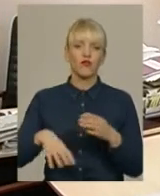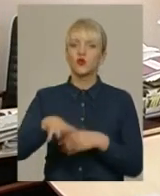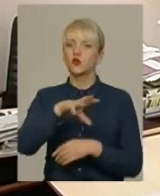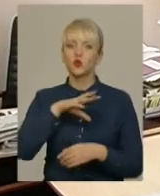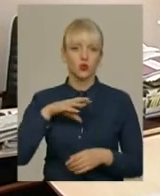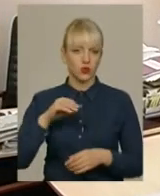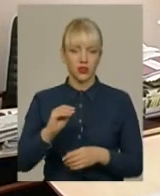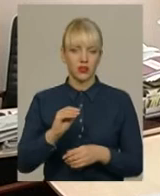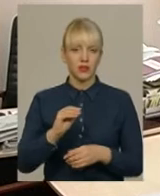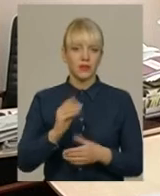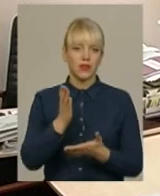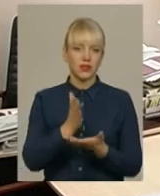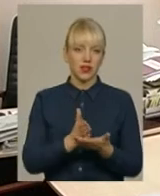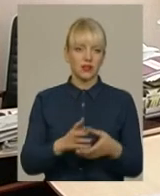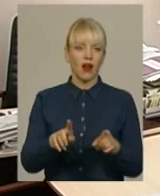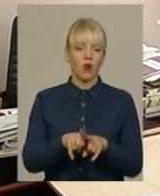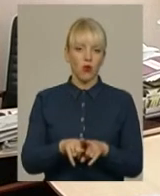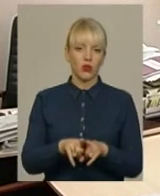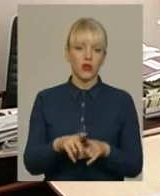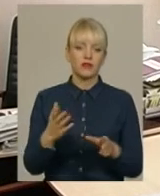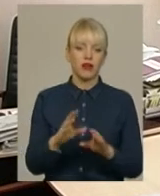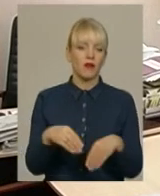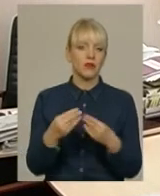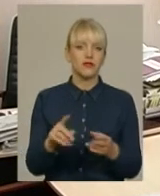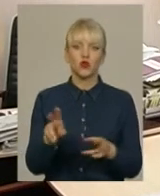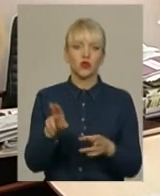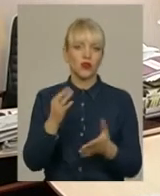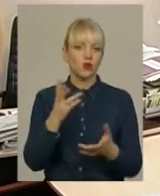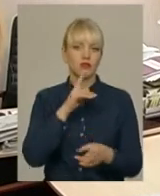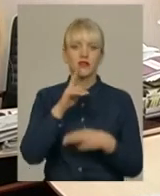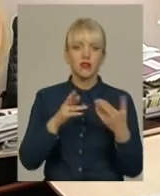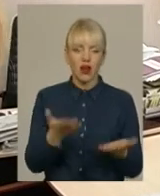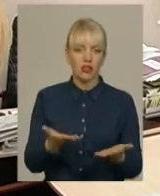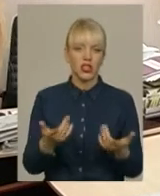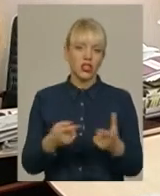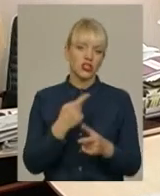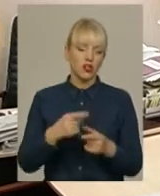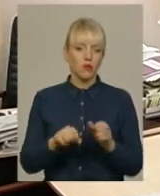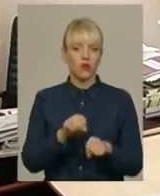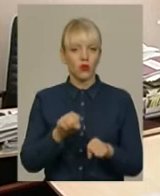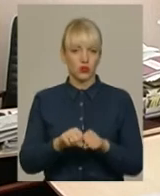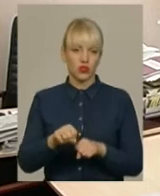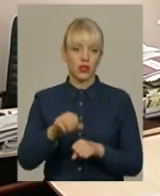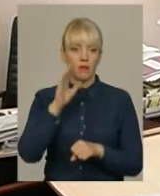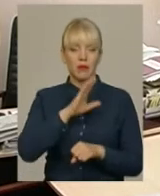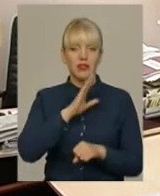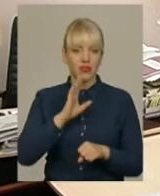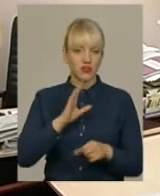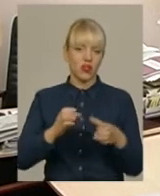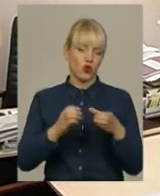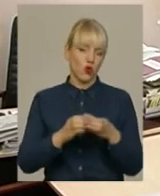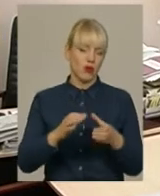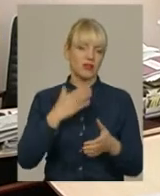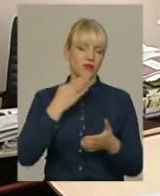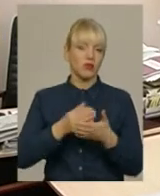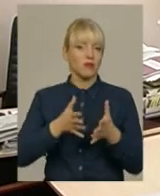є такою, яка призводить тільки до якихось скарг чи порушень. Батьківська громадськість у